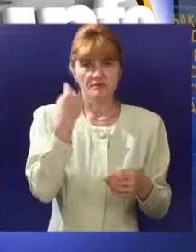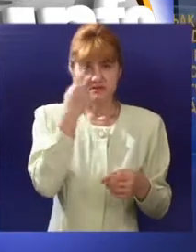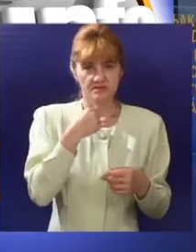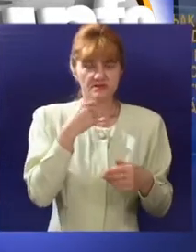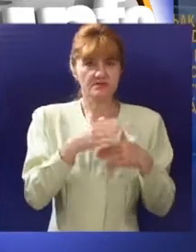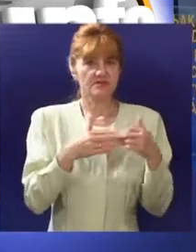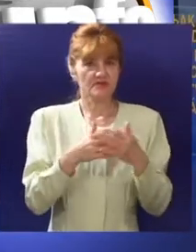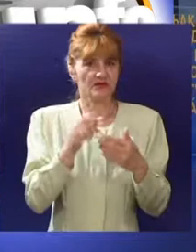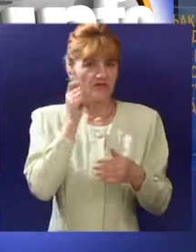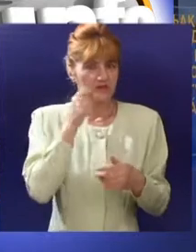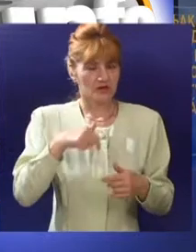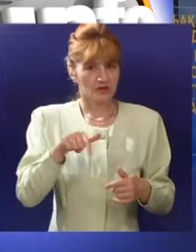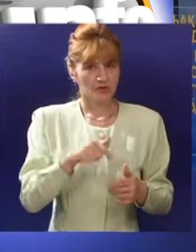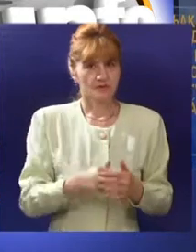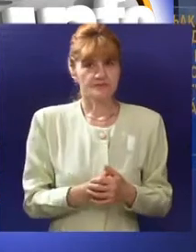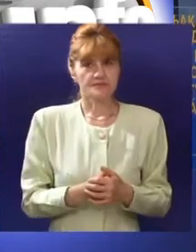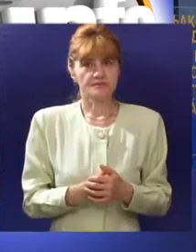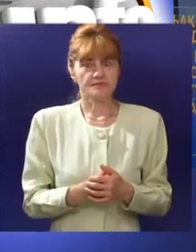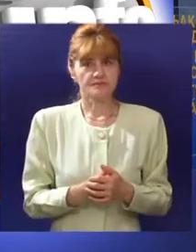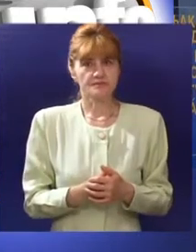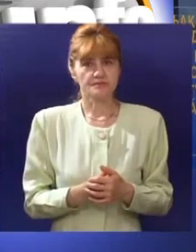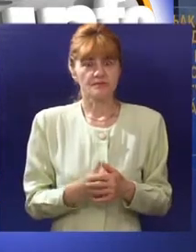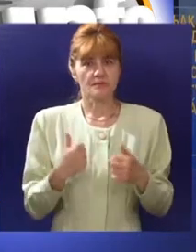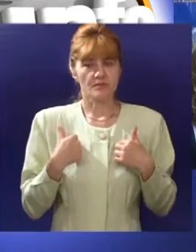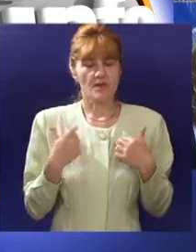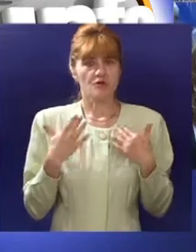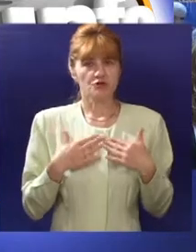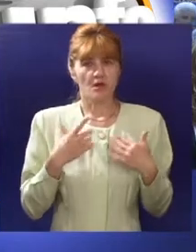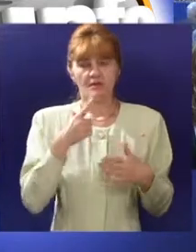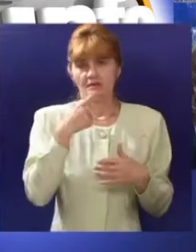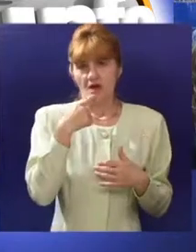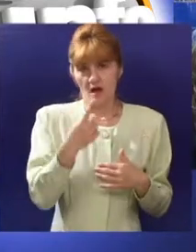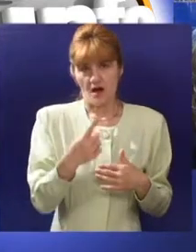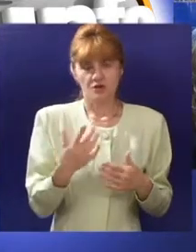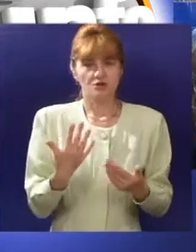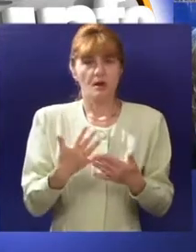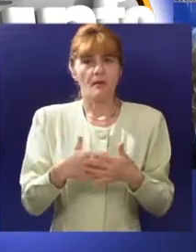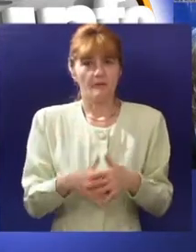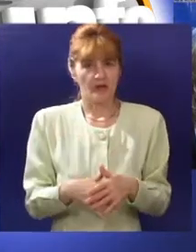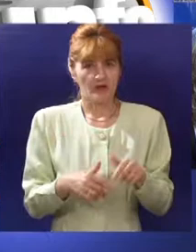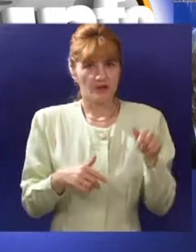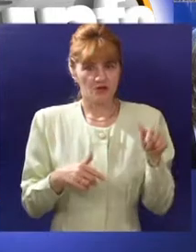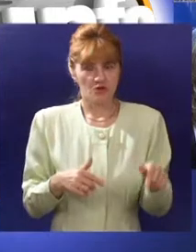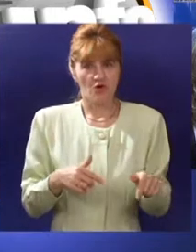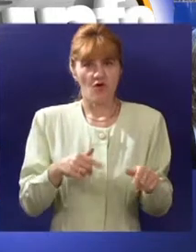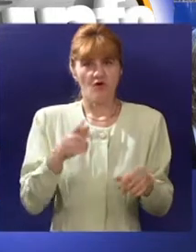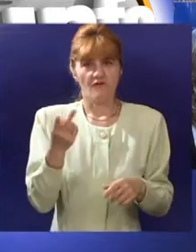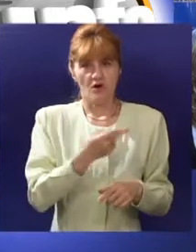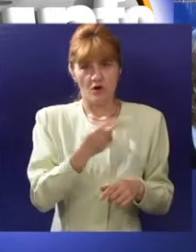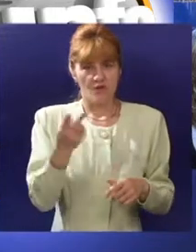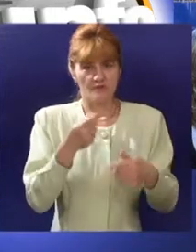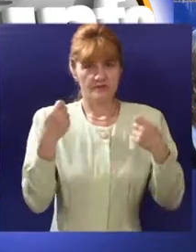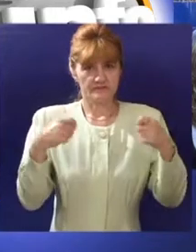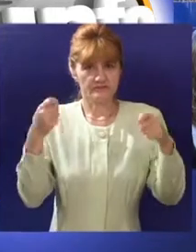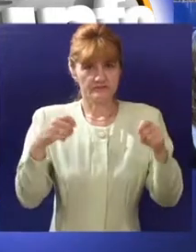Pošte kao i zadovoljne korisnike. Ja želim da kažem pre svega da je javno preduzeće za oba dva